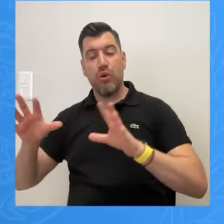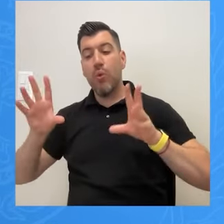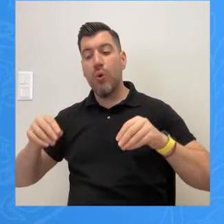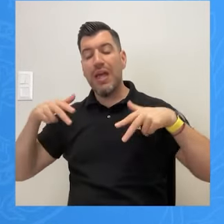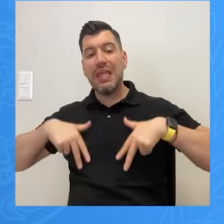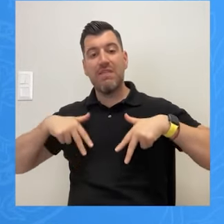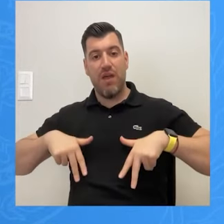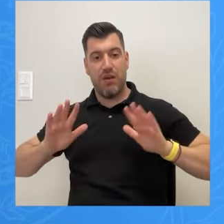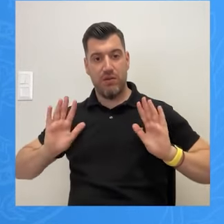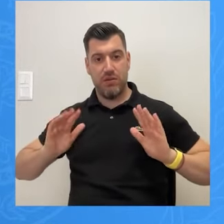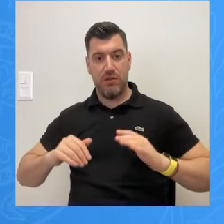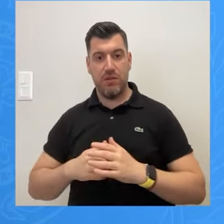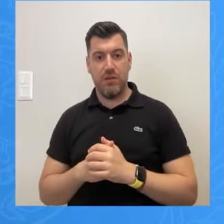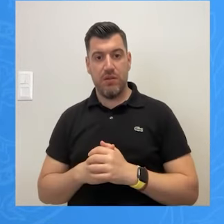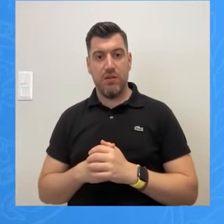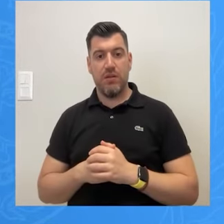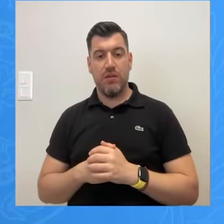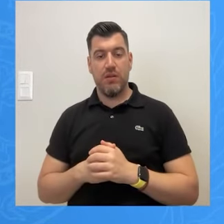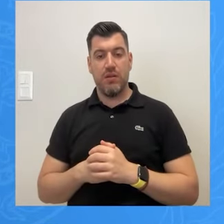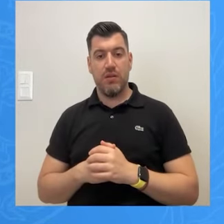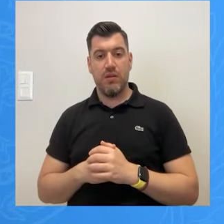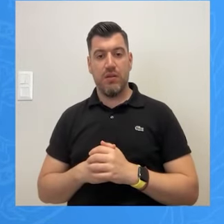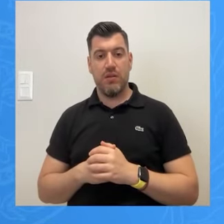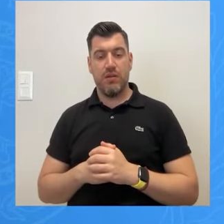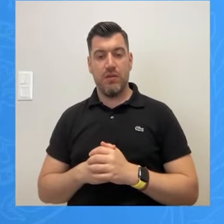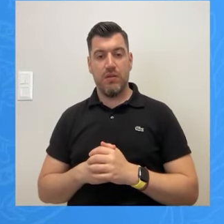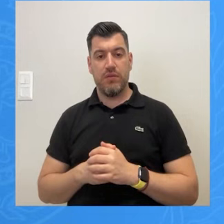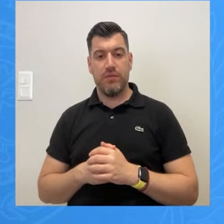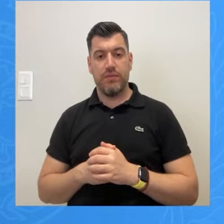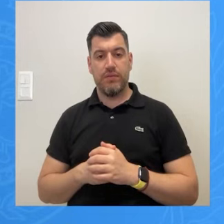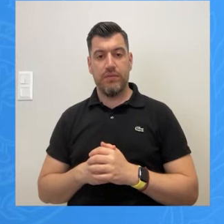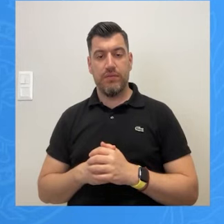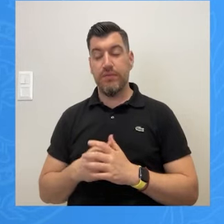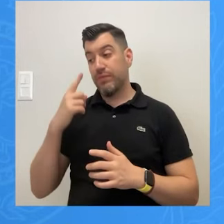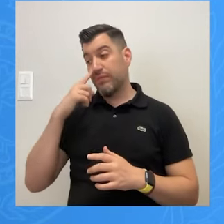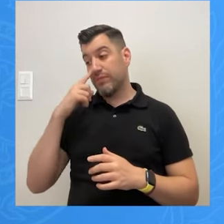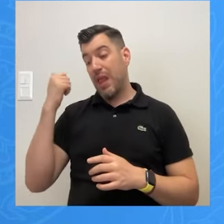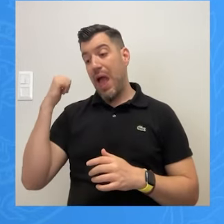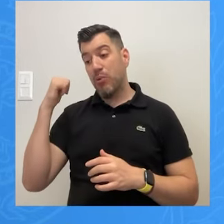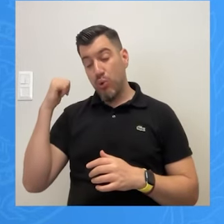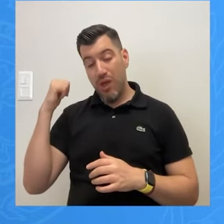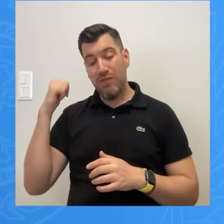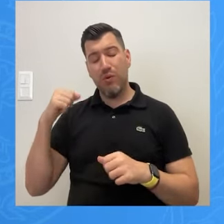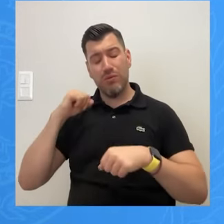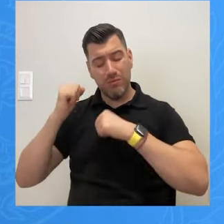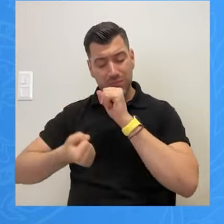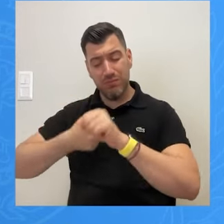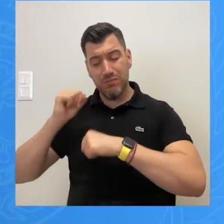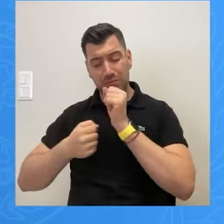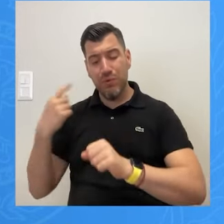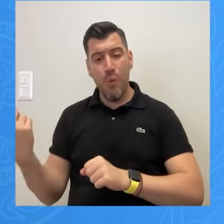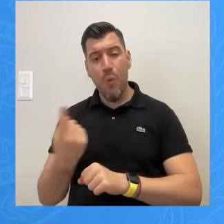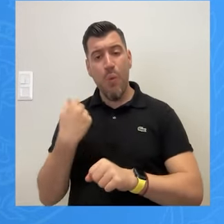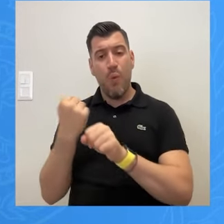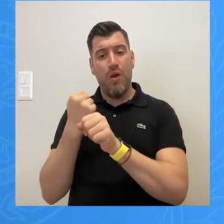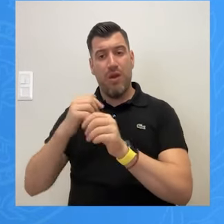Το οποίο το έδωσε μέχρι μέσα από τον Νοέμβριο. Από τον Νοέμβριο γίνονται αγώνες από όλους τους εργαζόμενους.